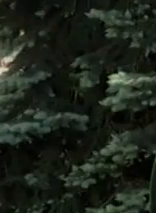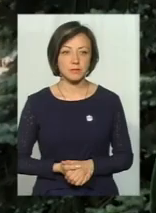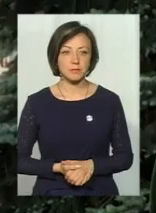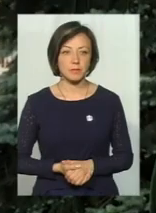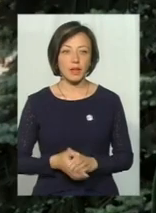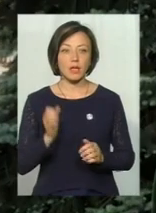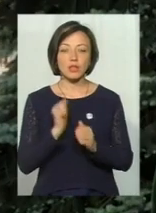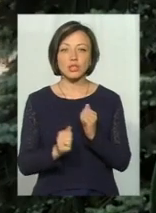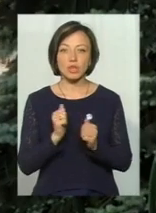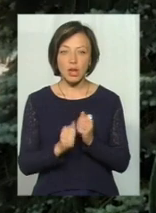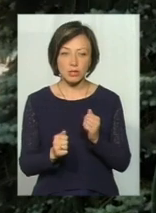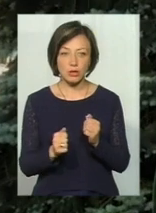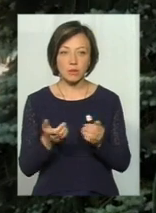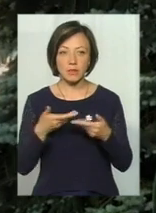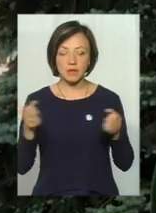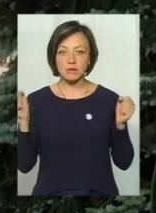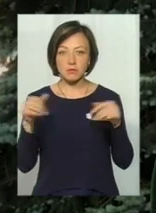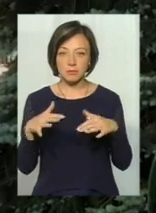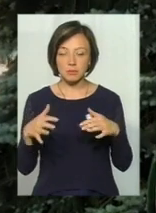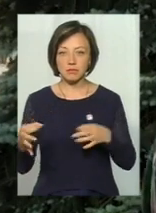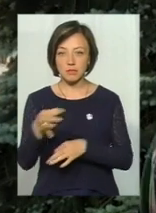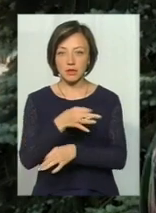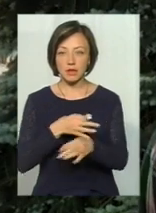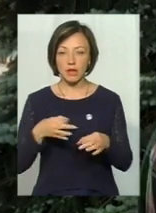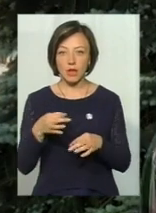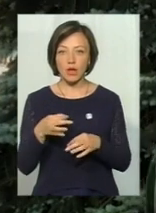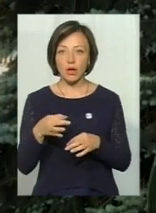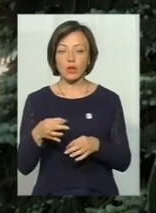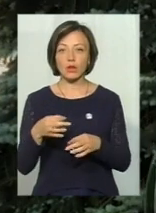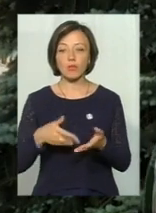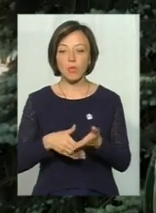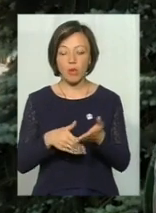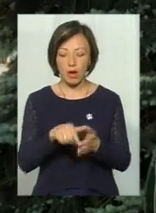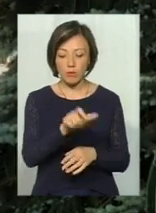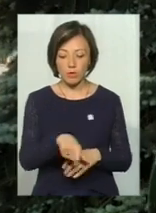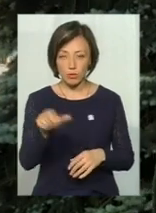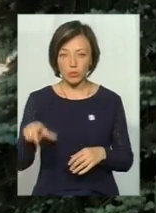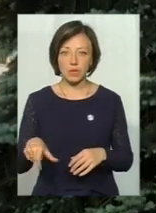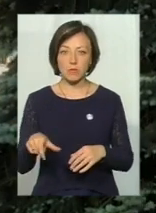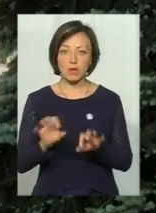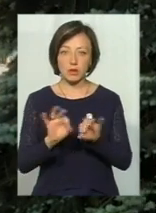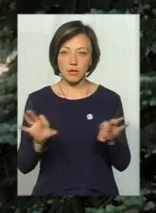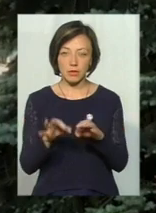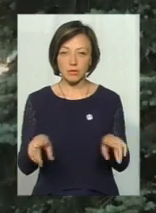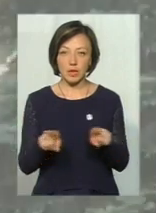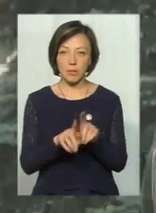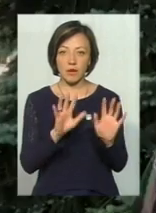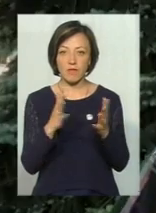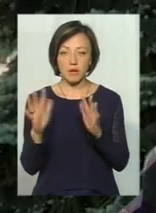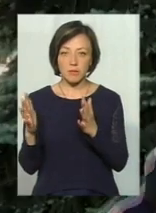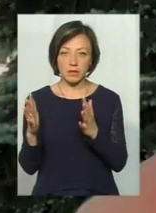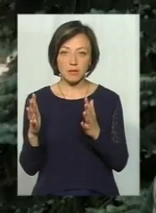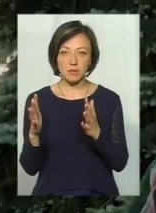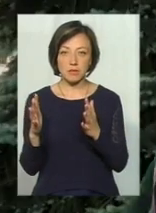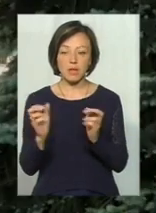Часто ми з тераріумістом збираємося на загал, допомагаємо людям, інформуємо людей по таким от випадкам, як